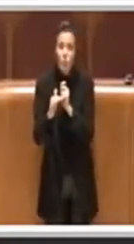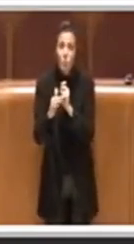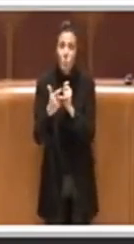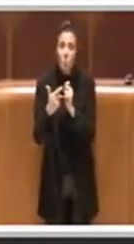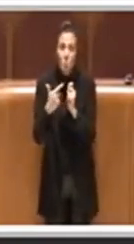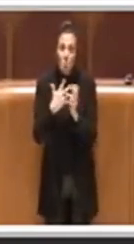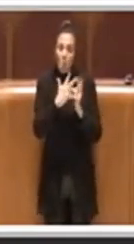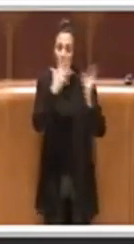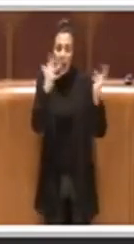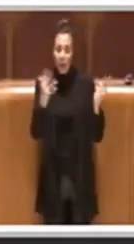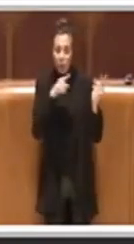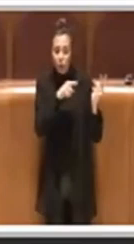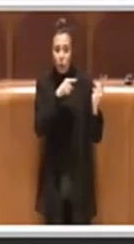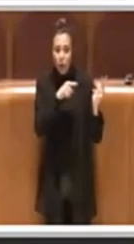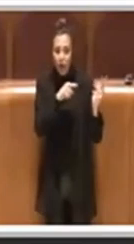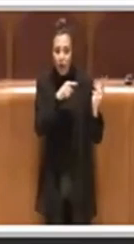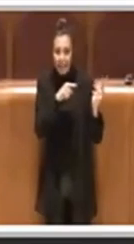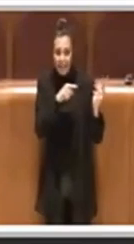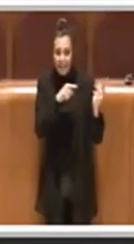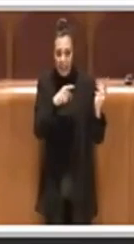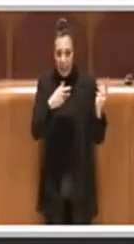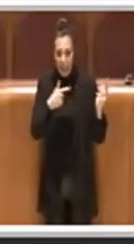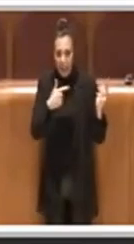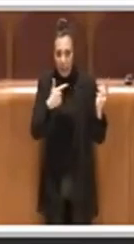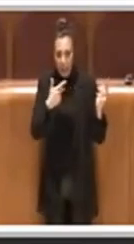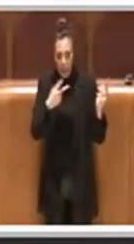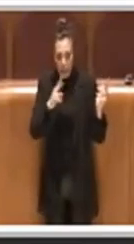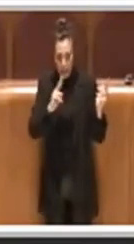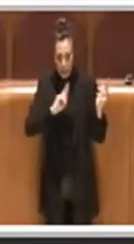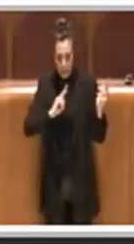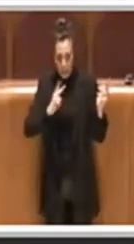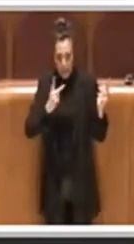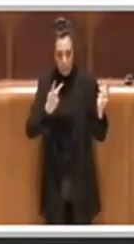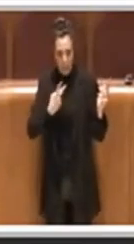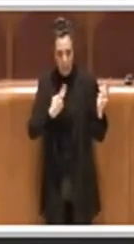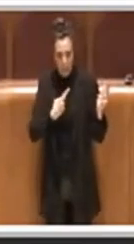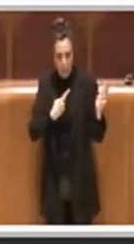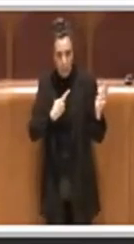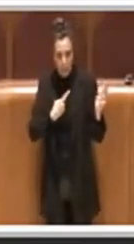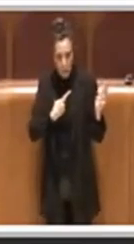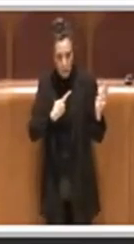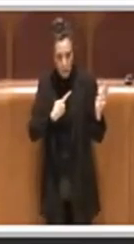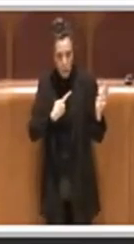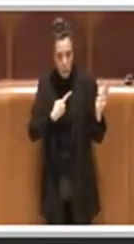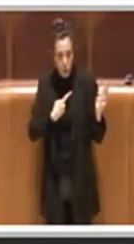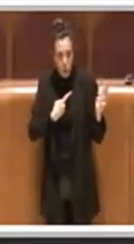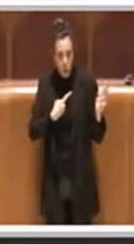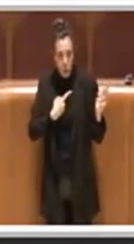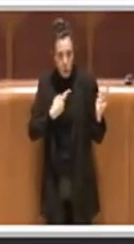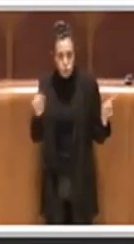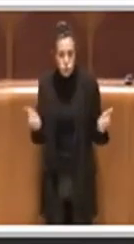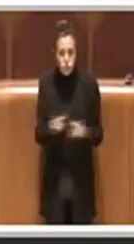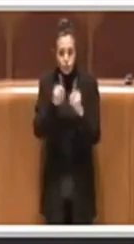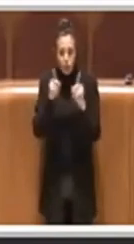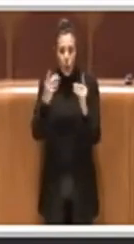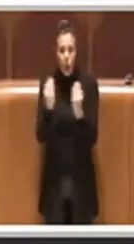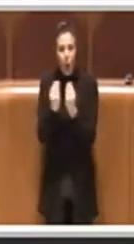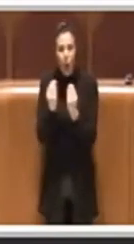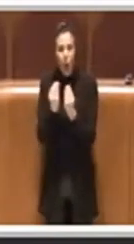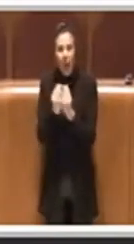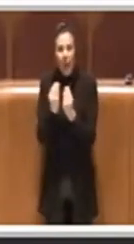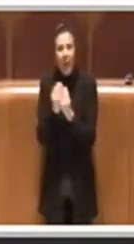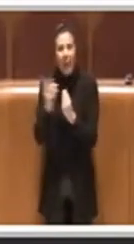per la maggioranza diamo l'interpretazione che è l'interpretazione che ha dato il collega De Priamo adesso, non